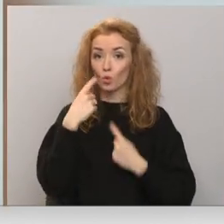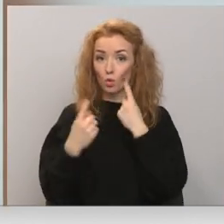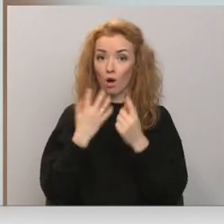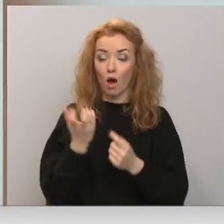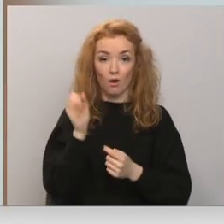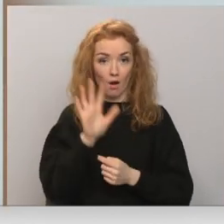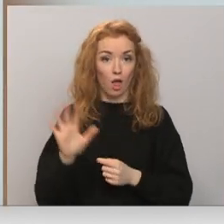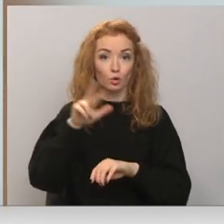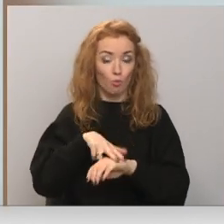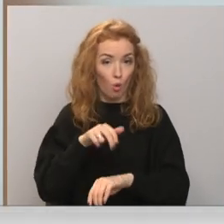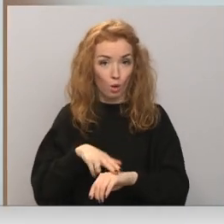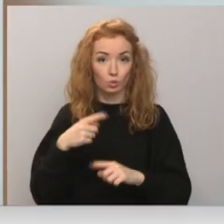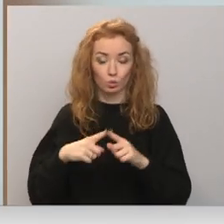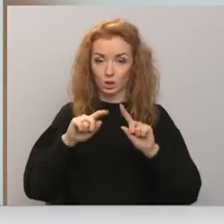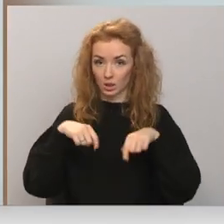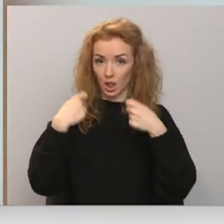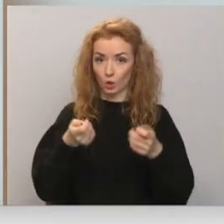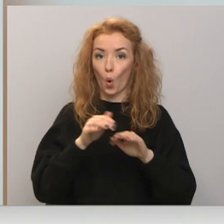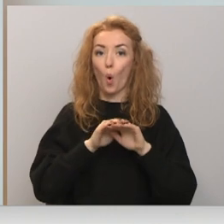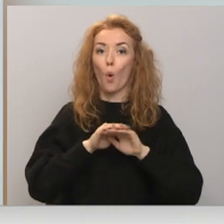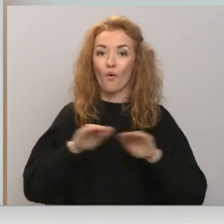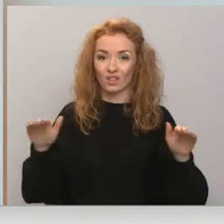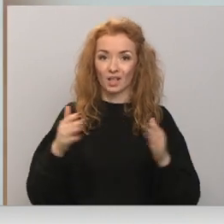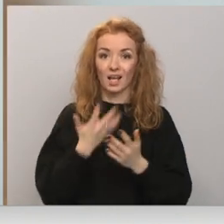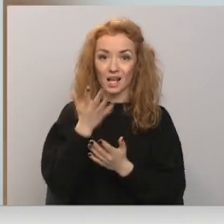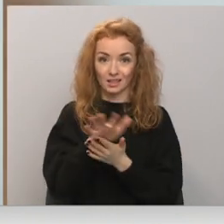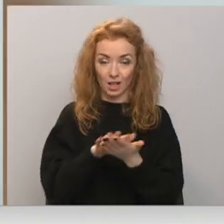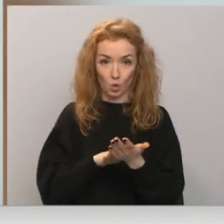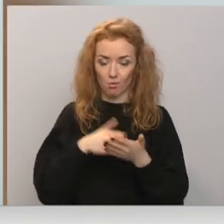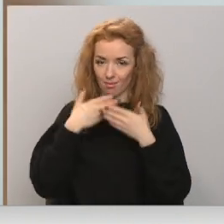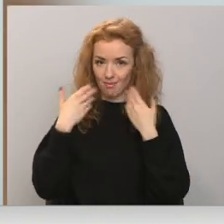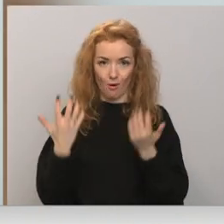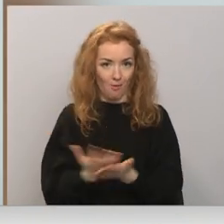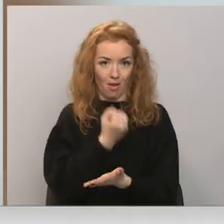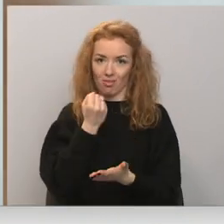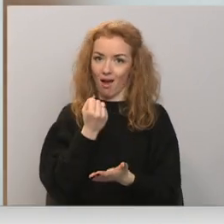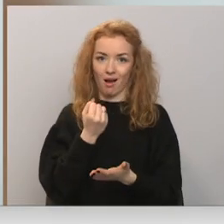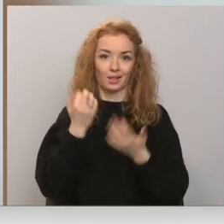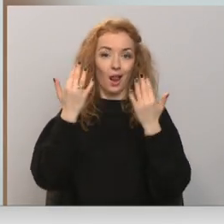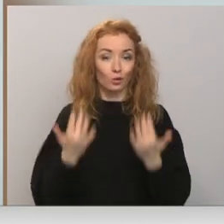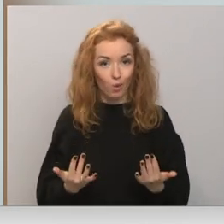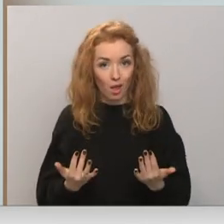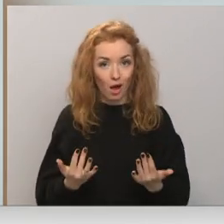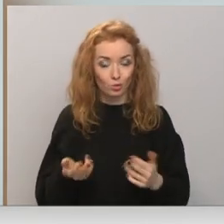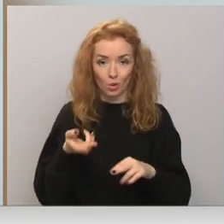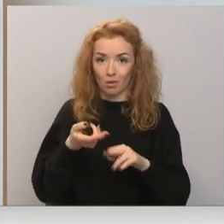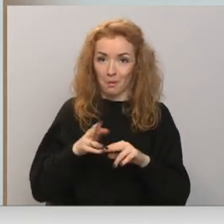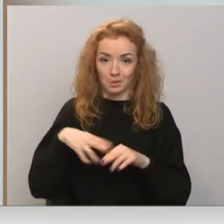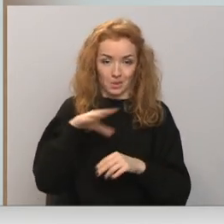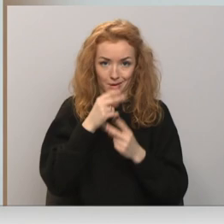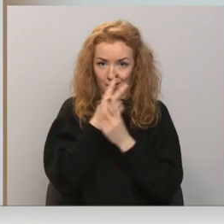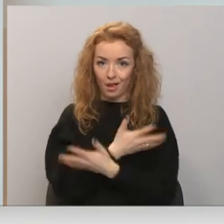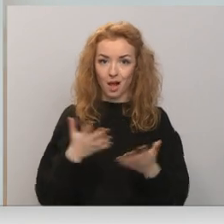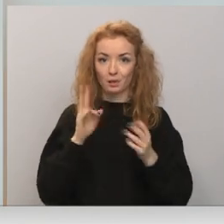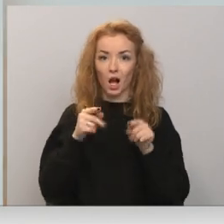policiju un sniedzot oficiālus iesniegumus, nav panākts vēlmēs efekts un neredzam, ka šīs